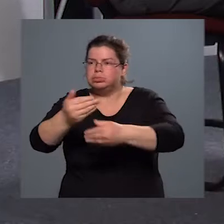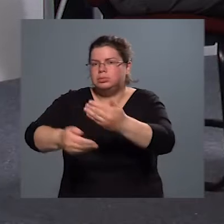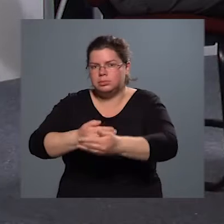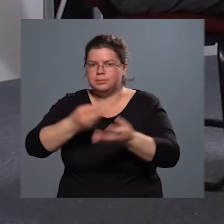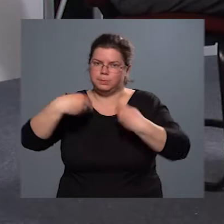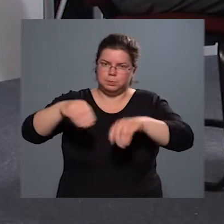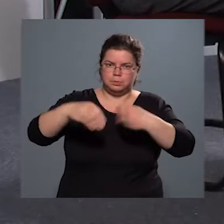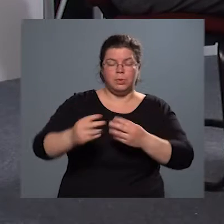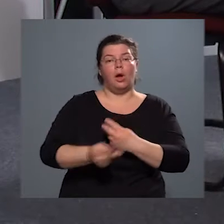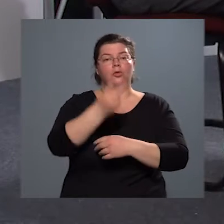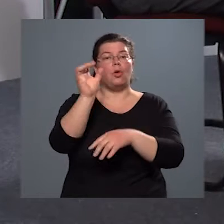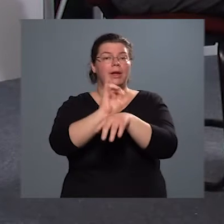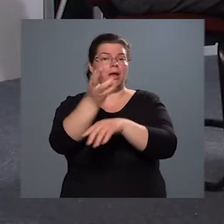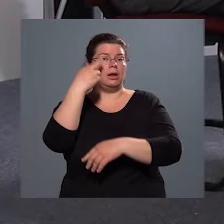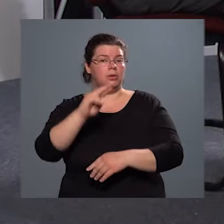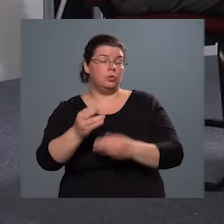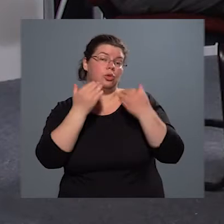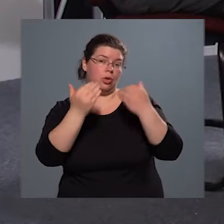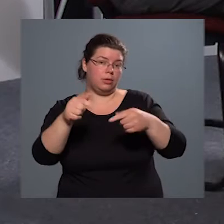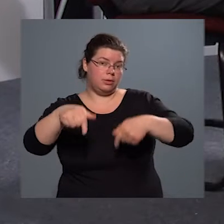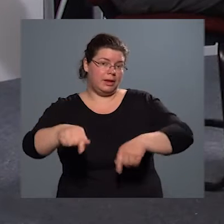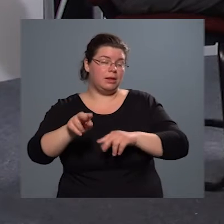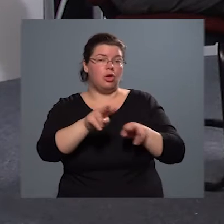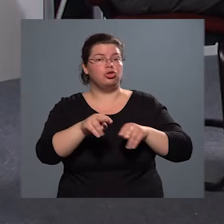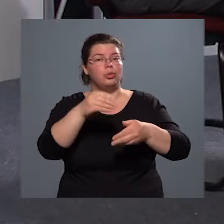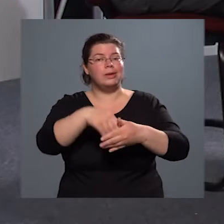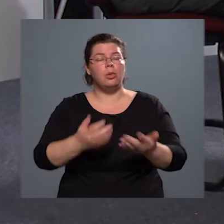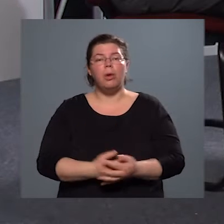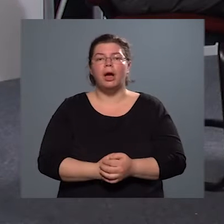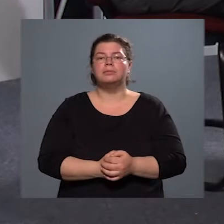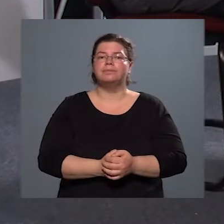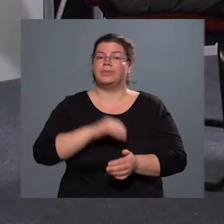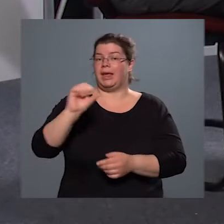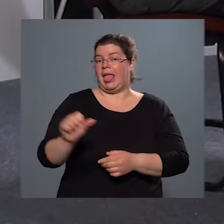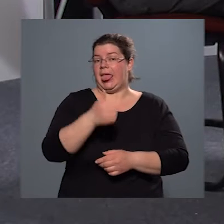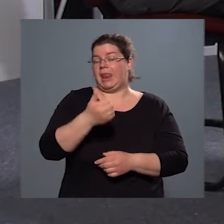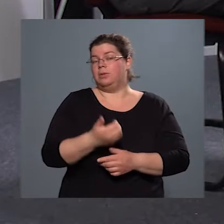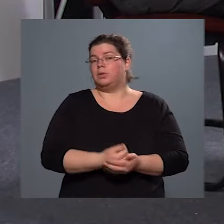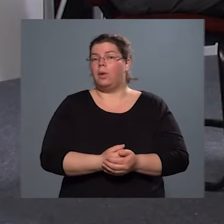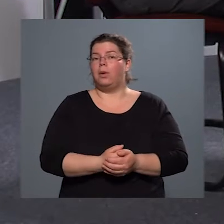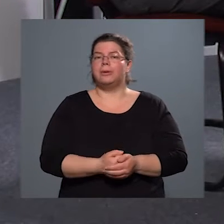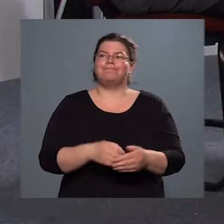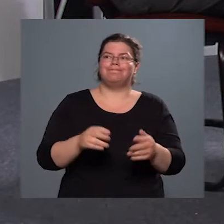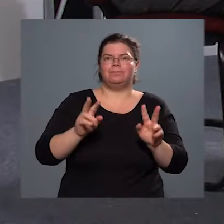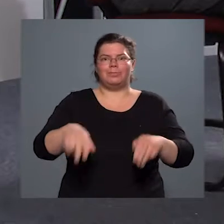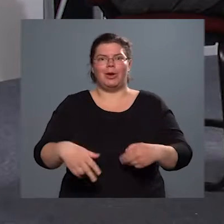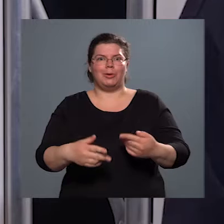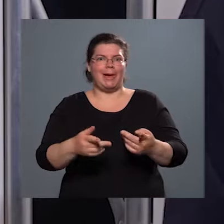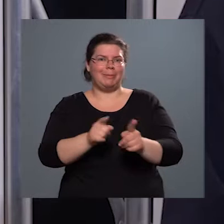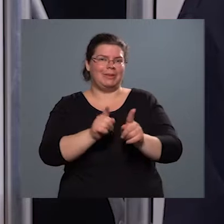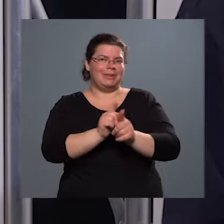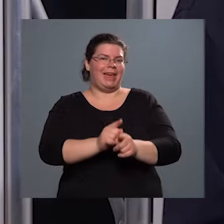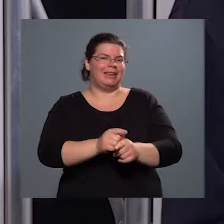főigazgató úr köszöntjük a stúdióban. És először is, hát tulajdonképpen egy ilyen hangos névjegyet